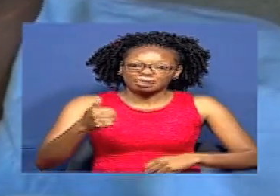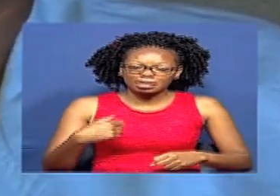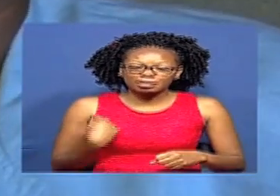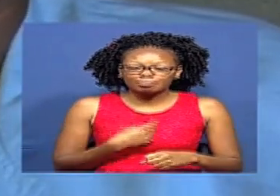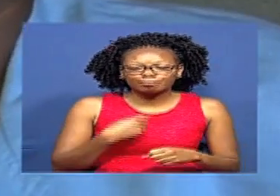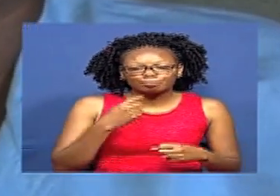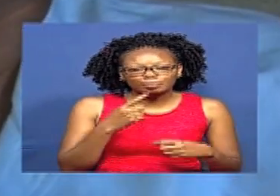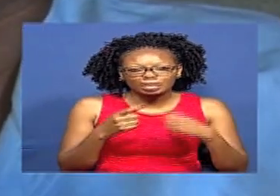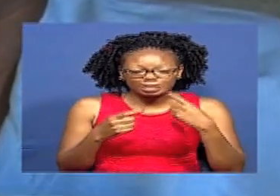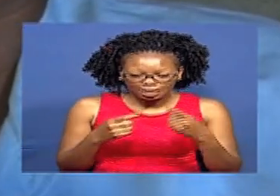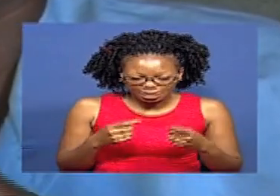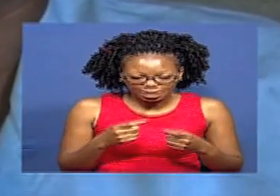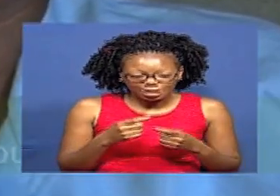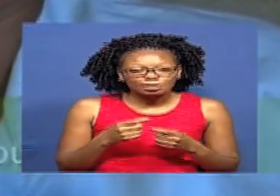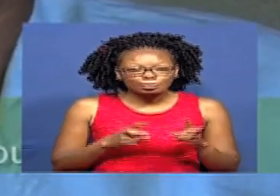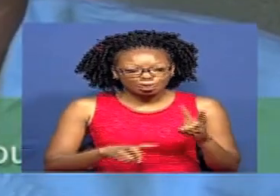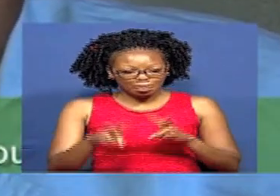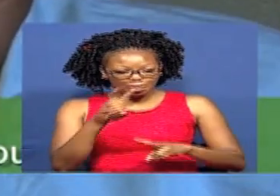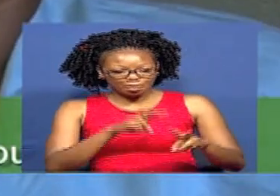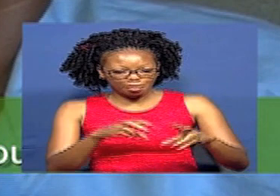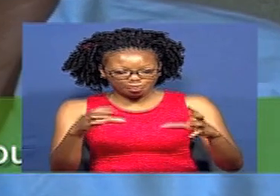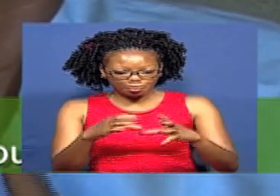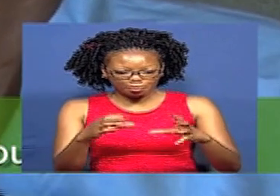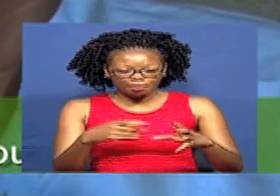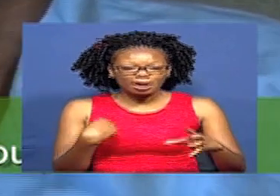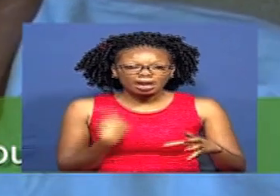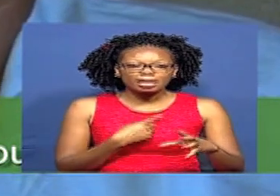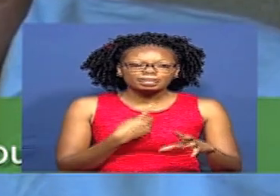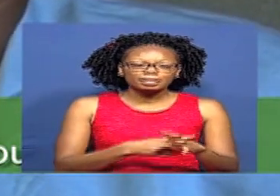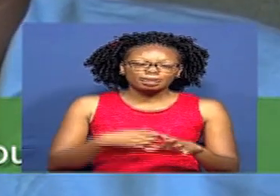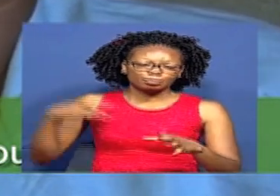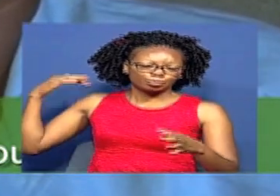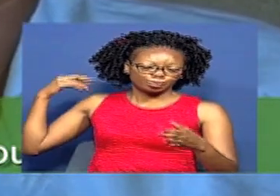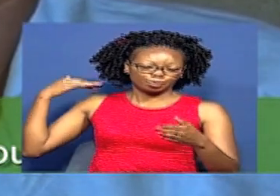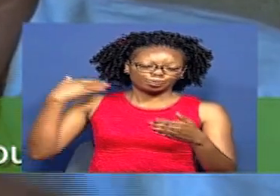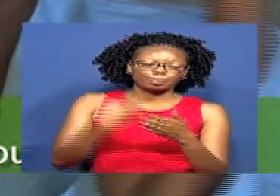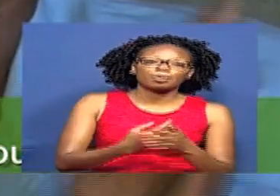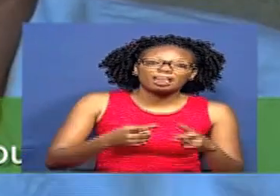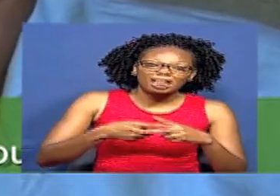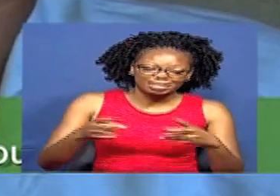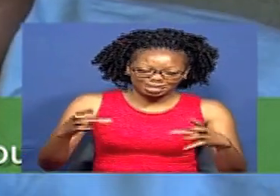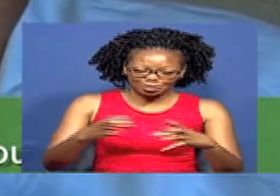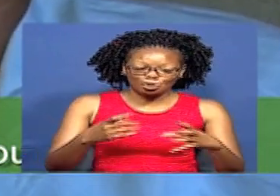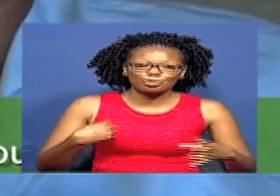Tunawambianga Uwa Wanaona Example Kwa sisi Tangu Tuanze Kutengeneza Iki